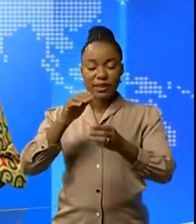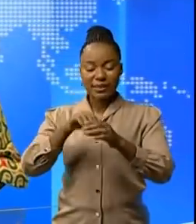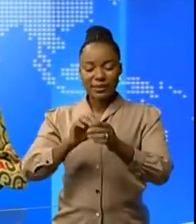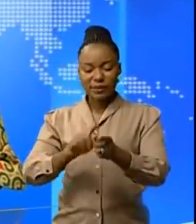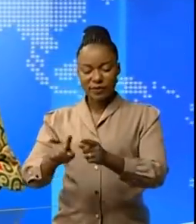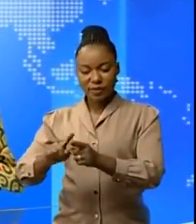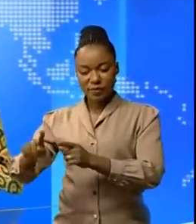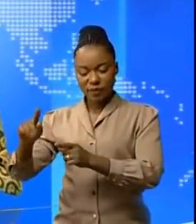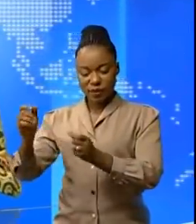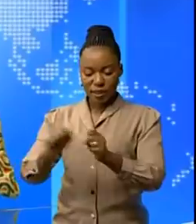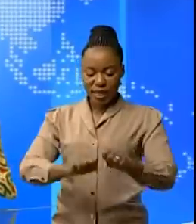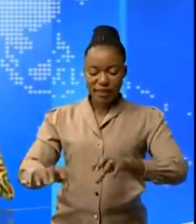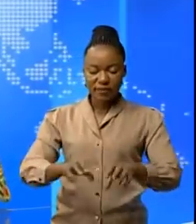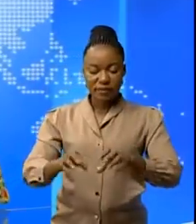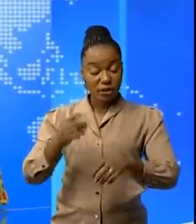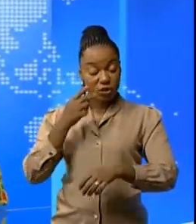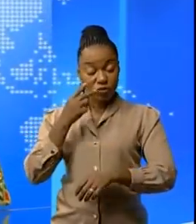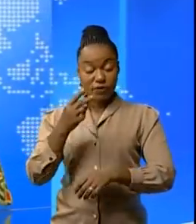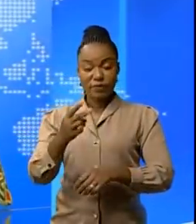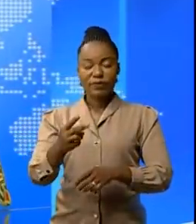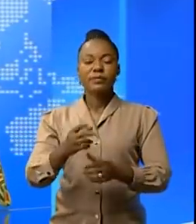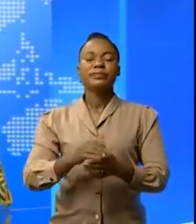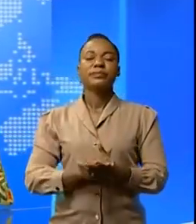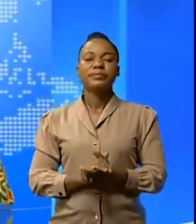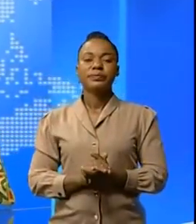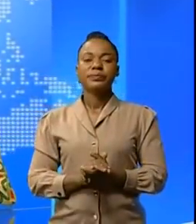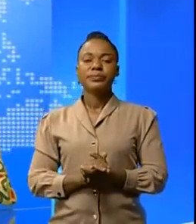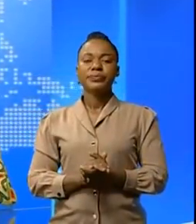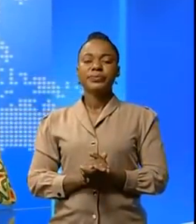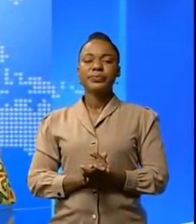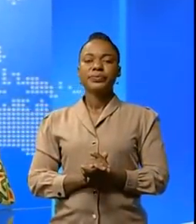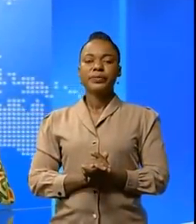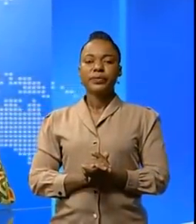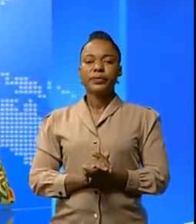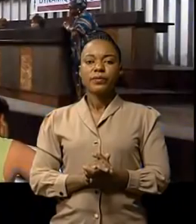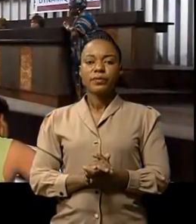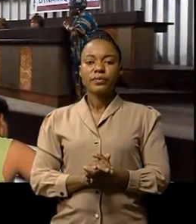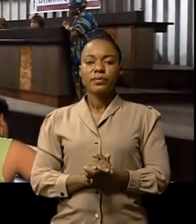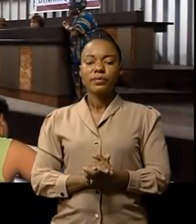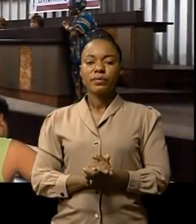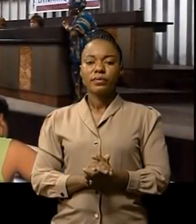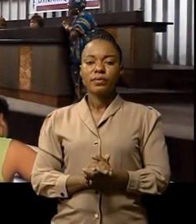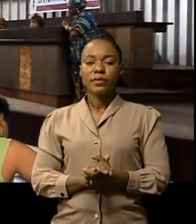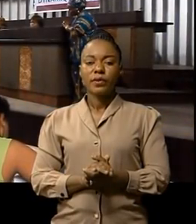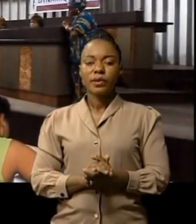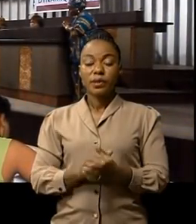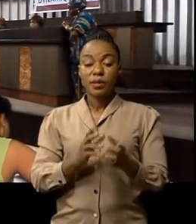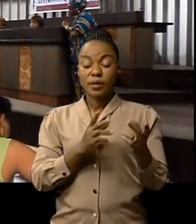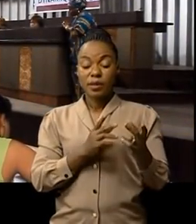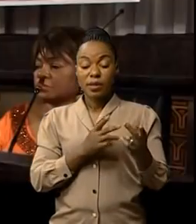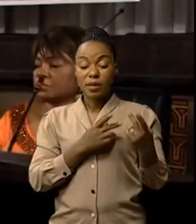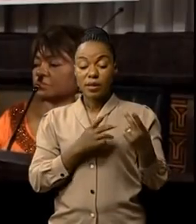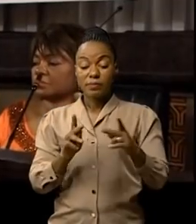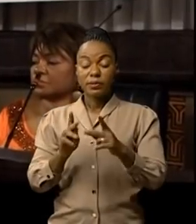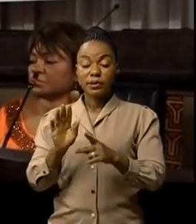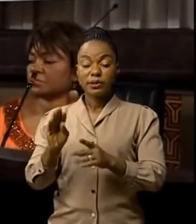d'activité Lisette Mouchinga Christine Lenzo nous en parle dans ce reportage au cours de cette réunion d'échange